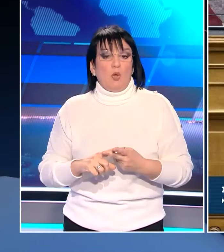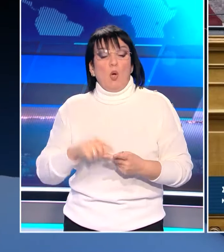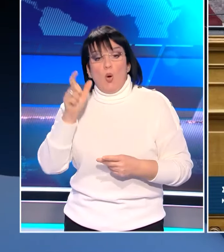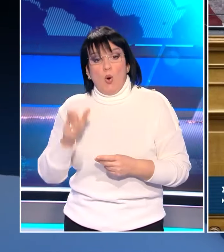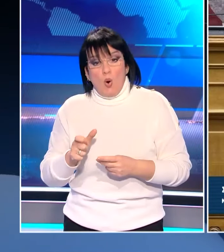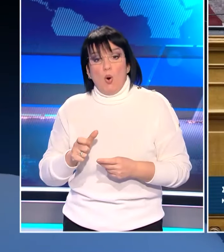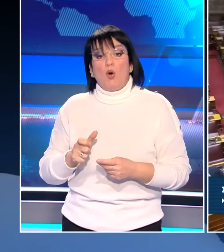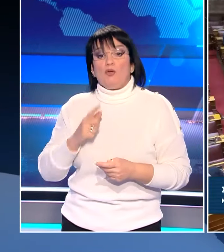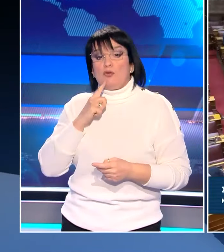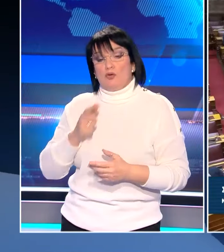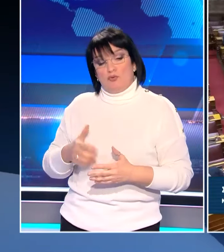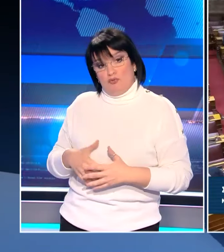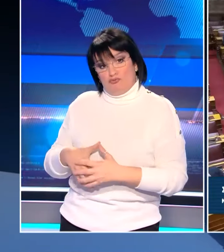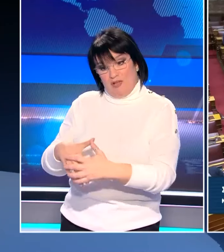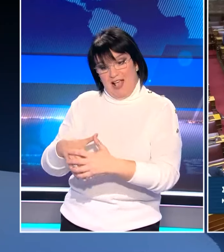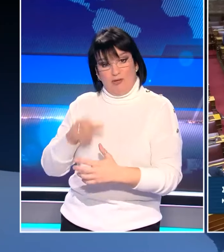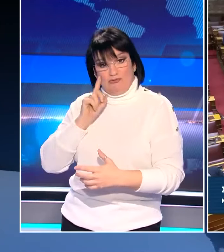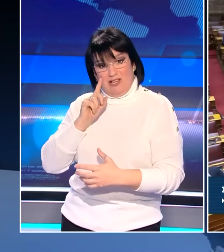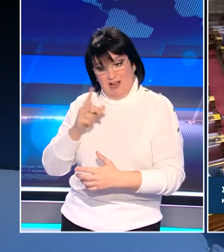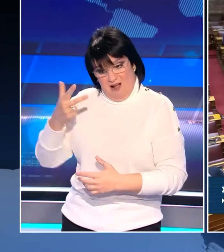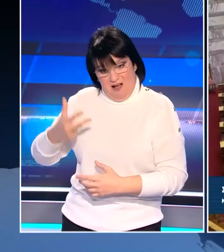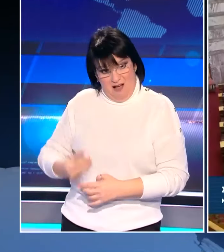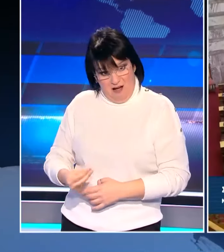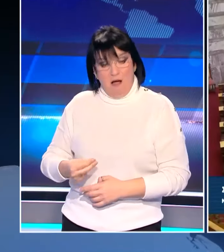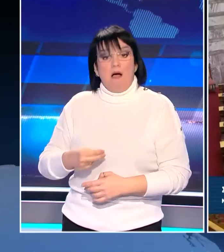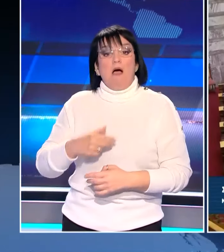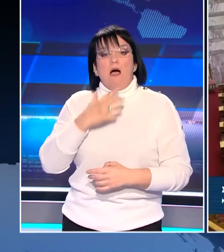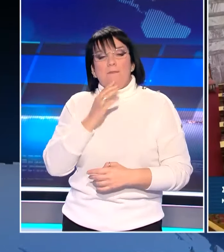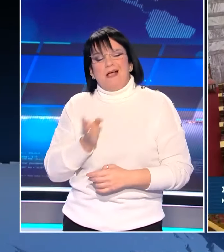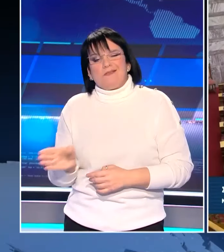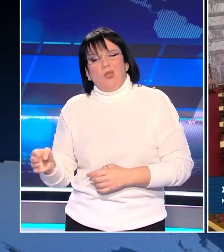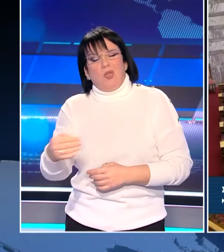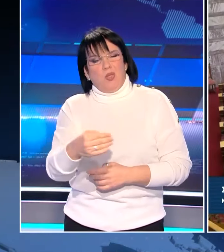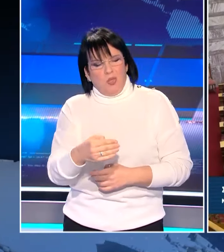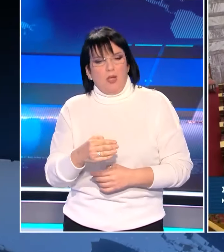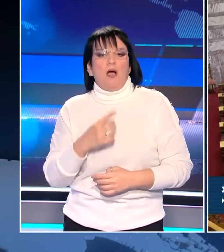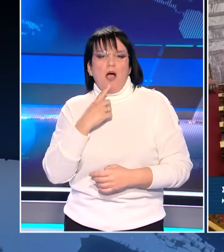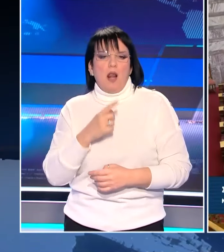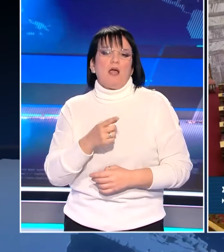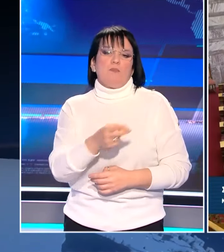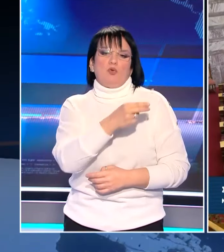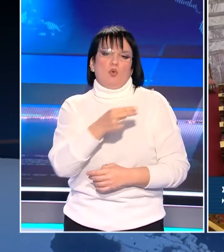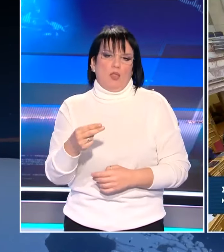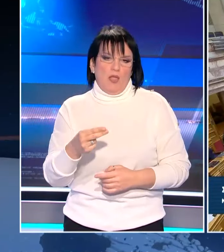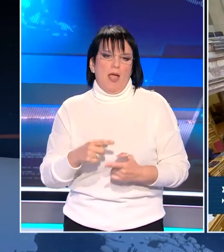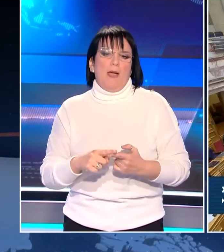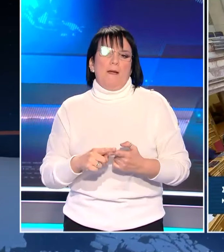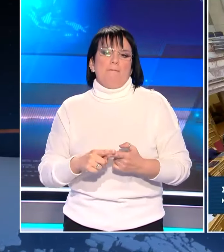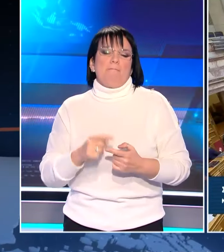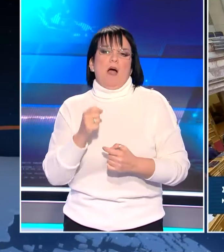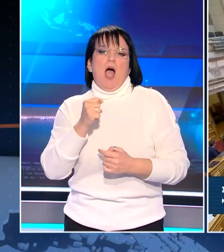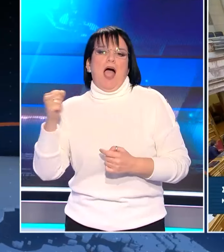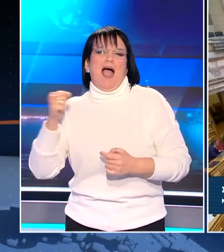η υποβληθούμενη αναπαραγωγή, η οποία τώρα δεν προβλέπεται, θα έρθει από την πίσω πόρτα, ενώ αποκήρυξε τον χαρακτηρισμό του